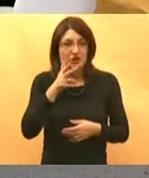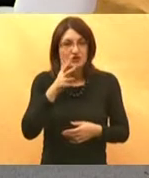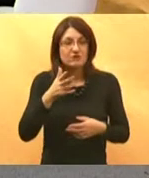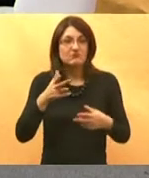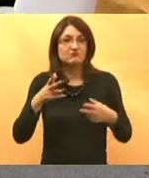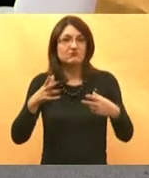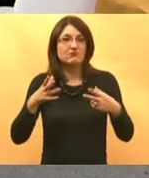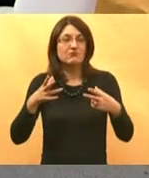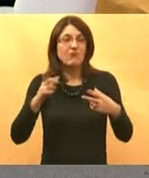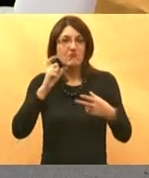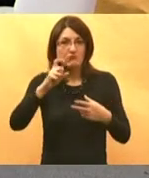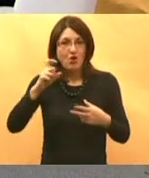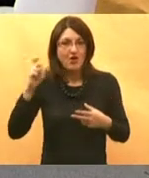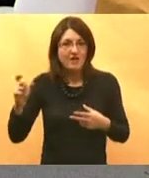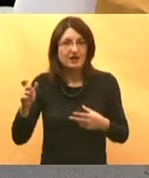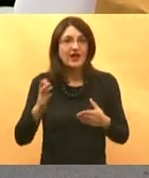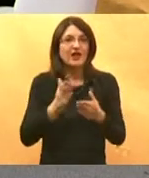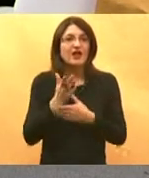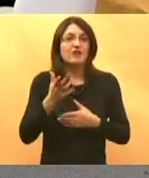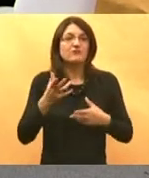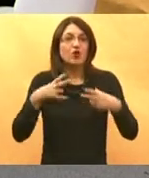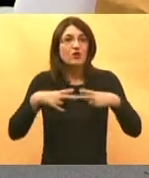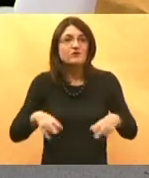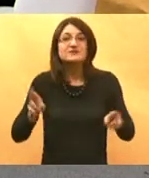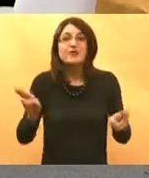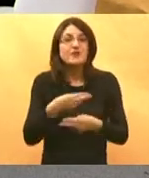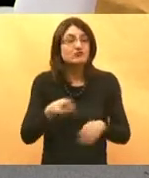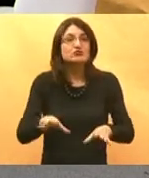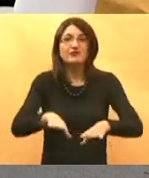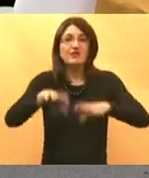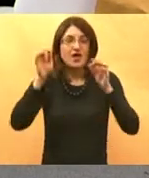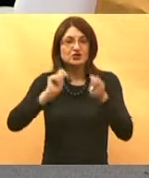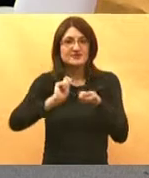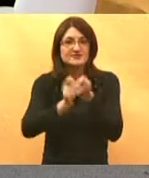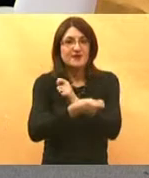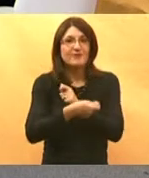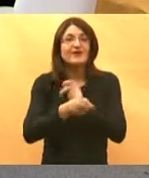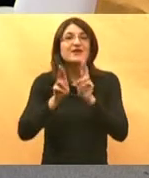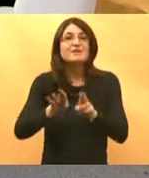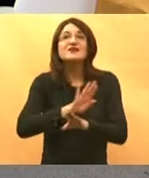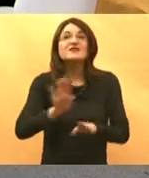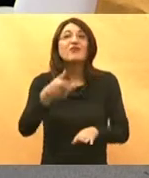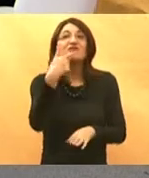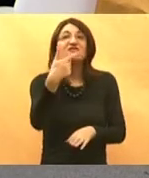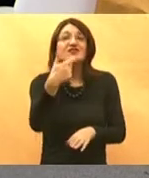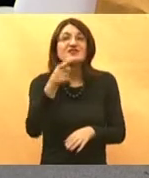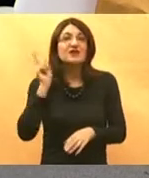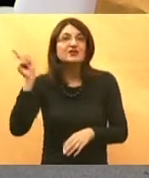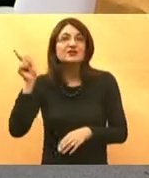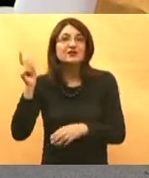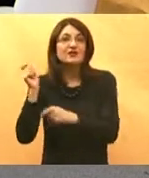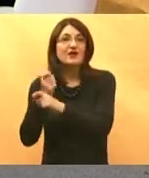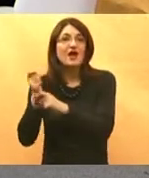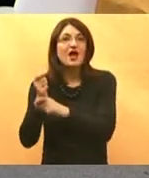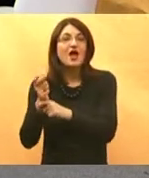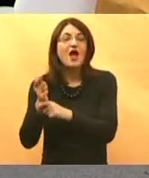otići mi jednostavno ne možemo naći zamjene. U cijeloj Hrvatskoj na birovu imate možda 20 lječnika sa licencom koji neće doći raditi u moje redkovce u Slavonju.